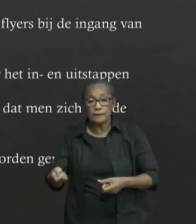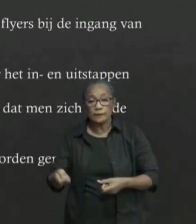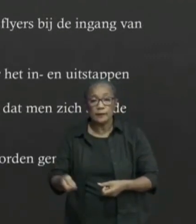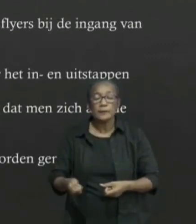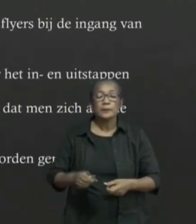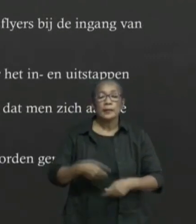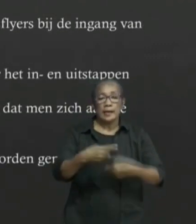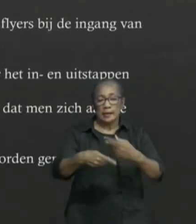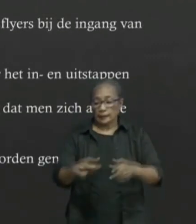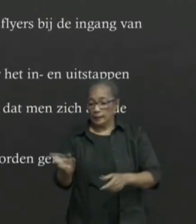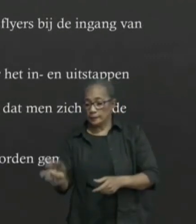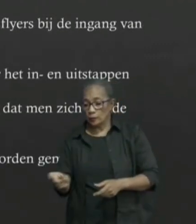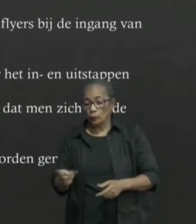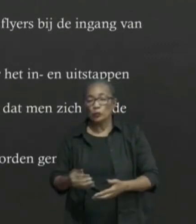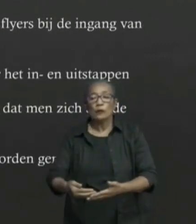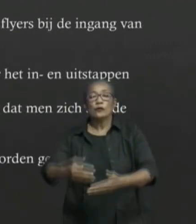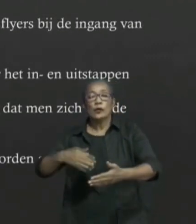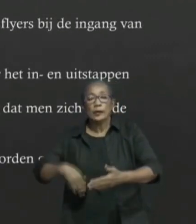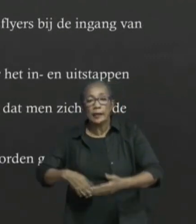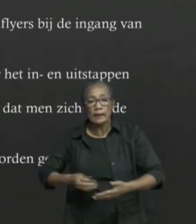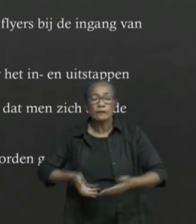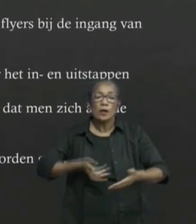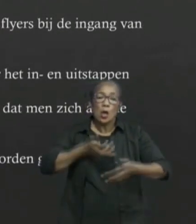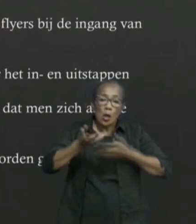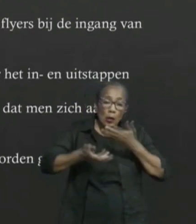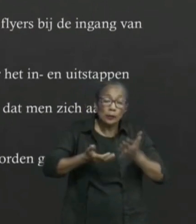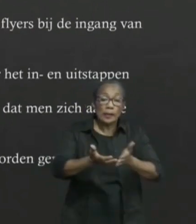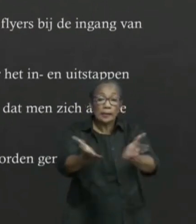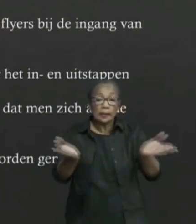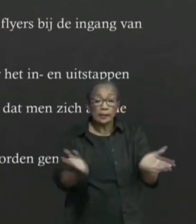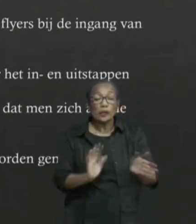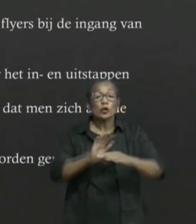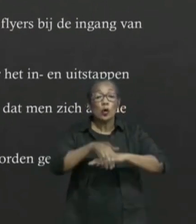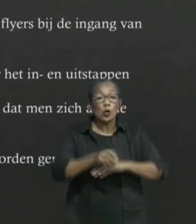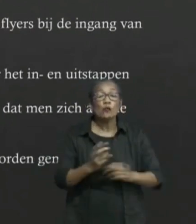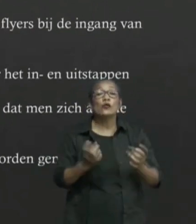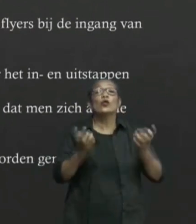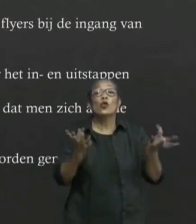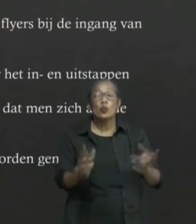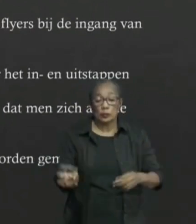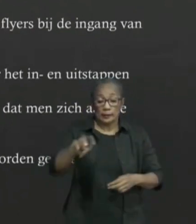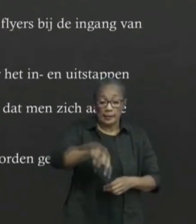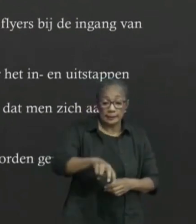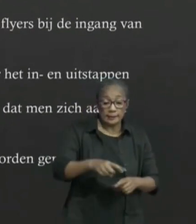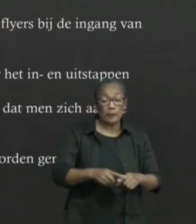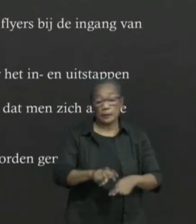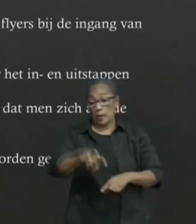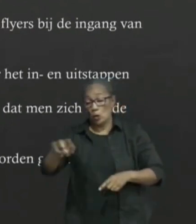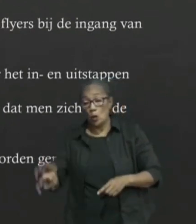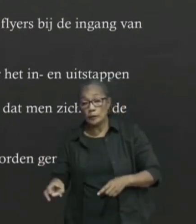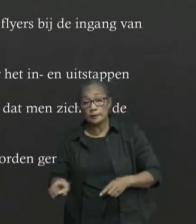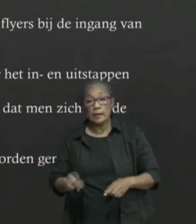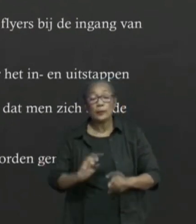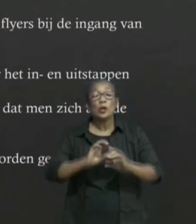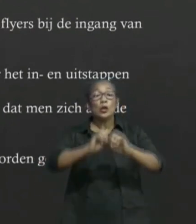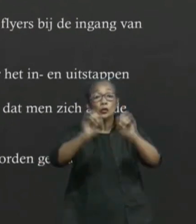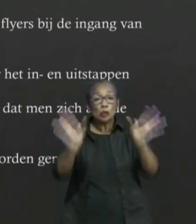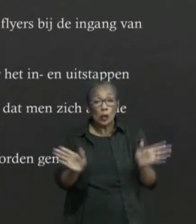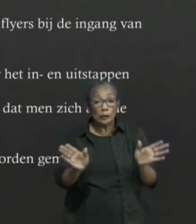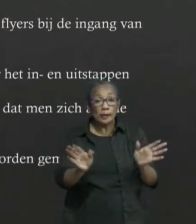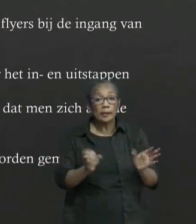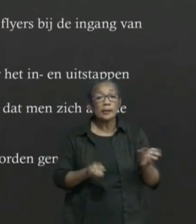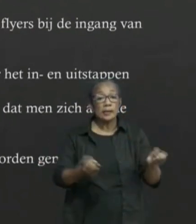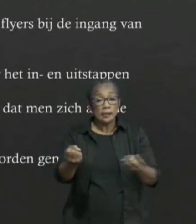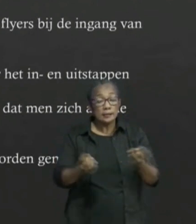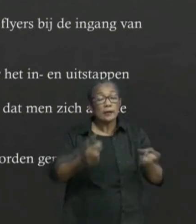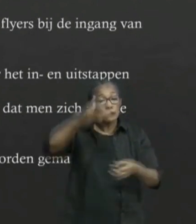vooraf uitleg krijgen over het instappen en uitstappen. Het moet duidelijk zijn dat de chauffeur bepaalt wat mag en